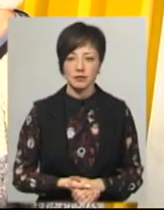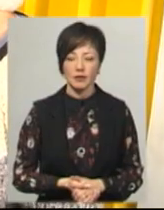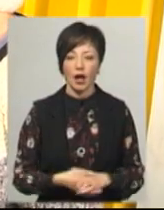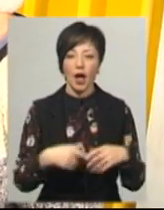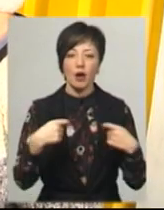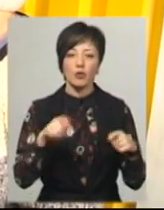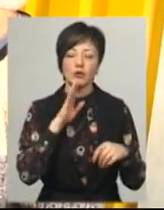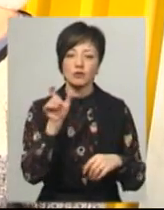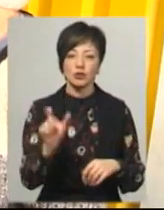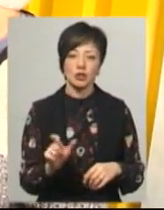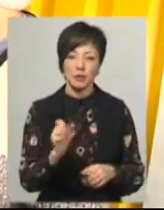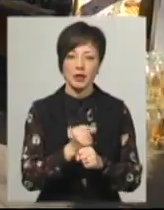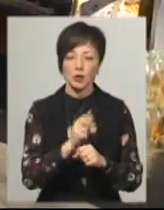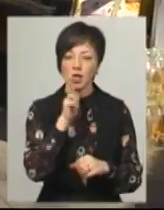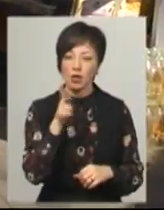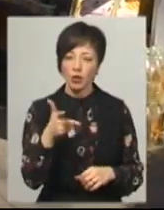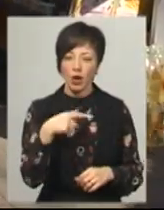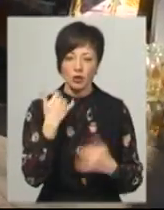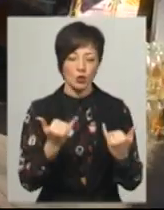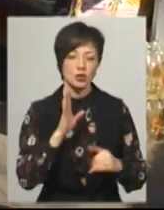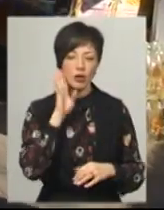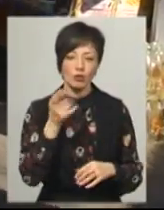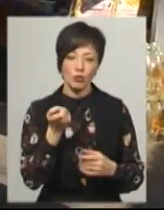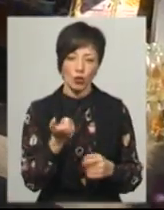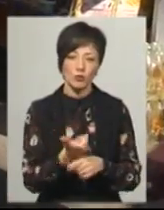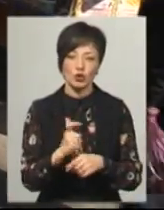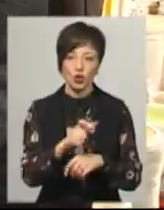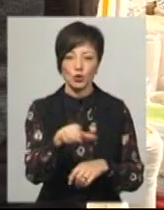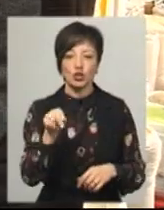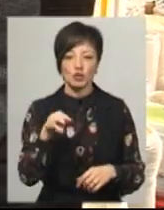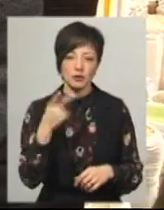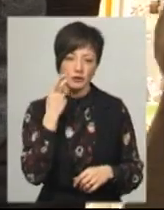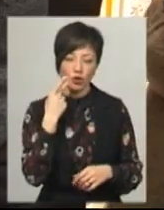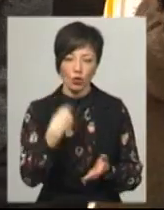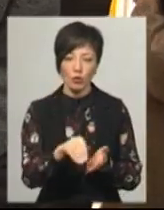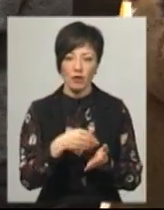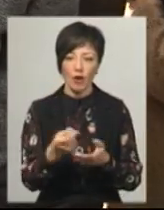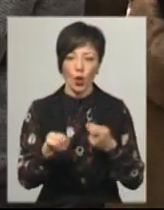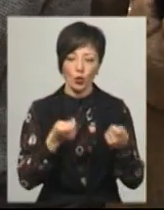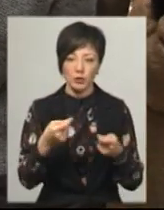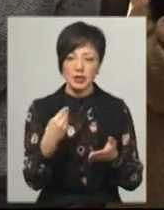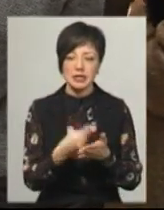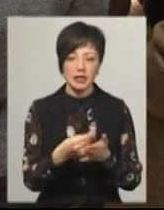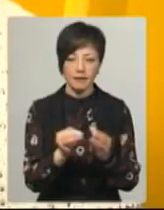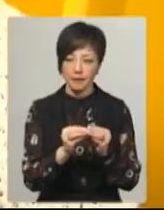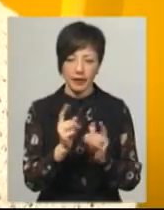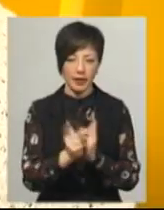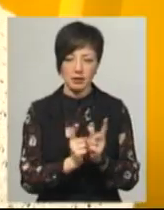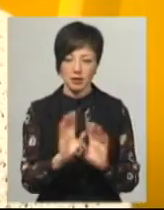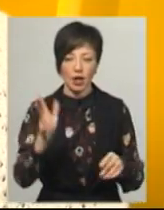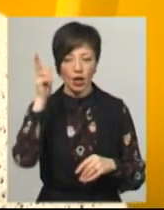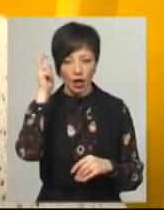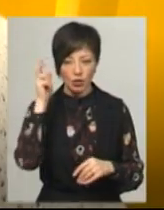Продавчиня Лариса працює на ринку три роки. Каже, сьогодні зранку було трохи більше людей, ніж зазвичай. Купували крупи. Ціни, додає, не змінилися.